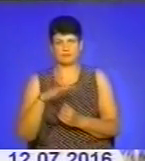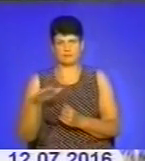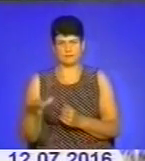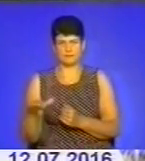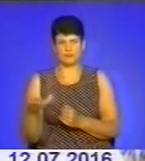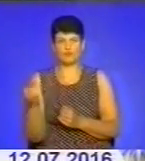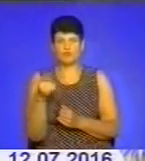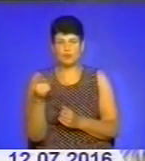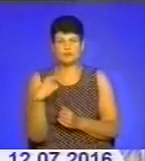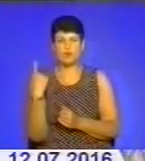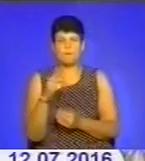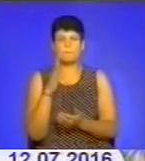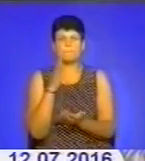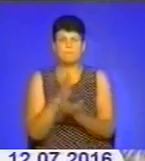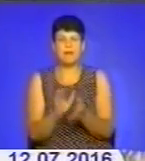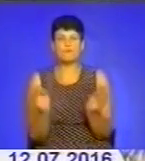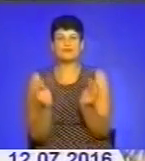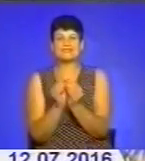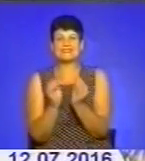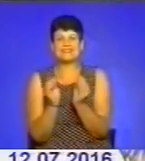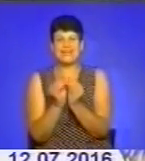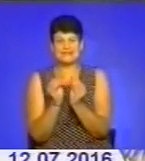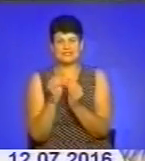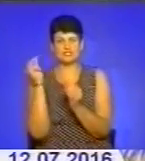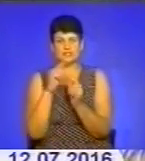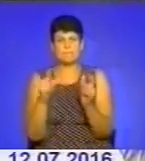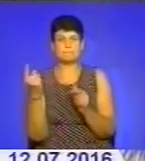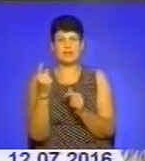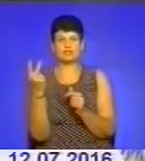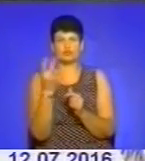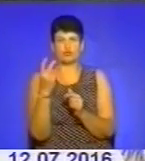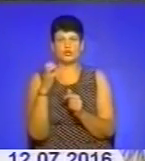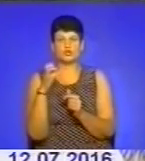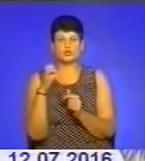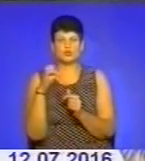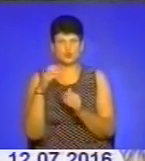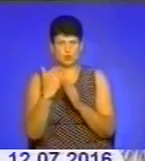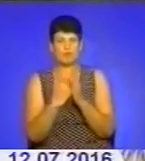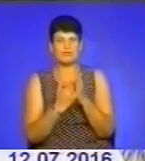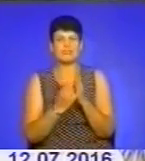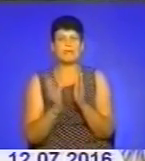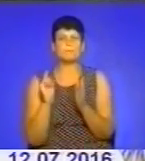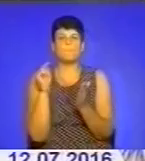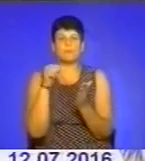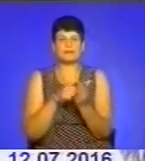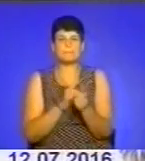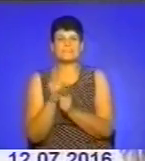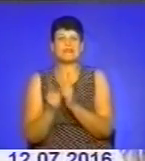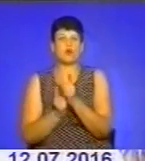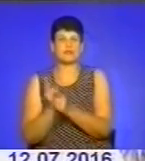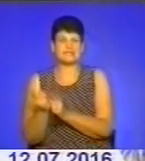Тернопільській області ми маємо 10 навчальних закладів перших-других ступенів, які підпадають під реорганізацію.